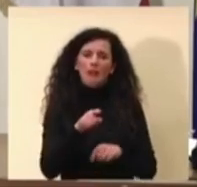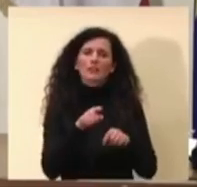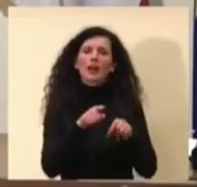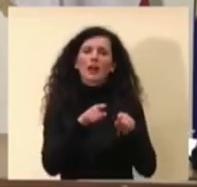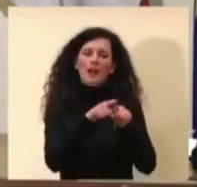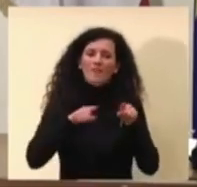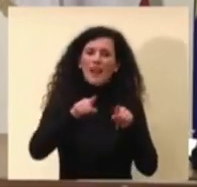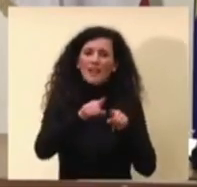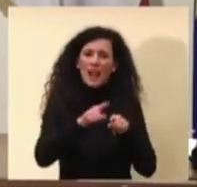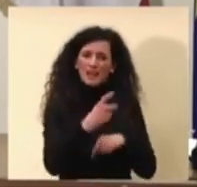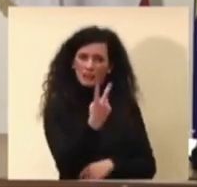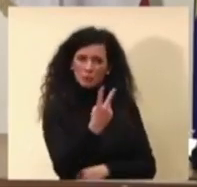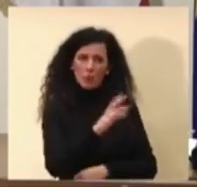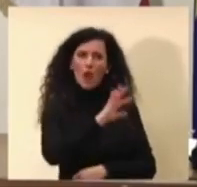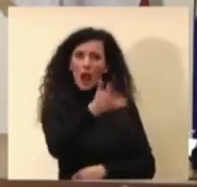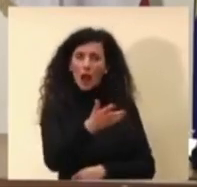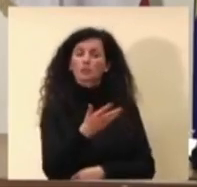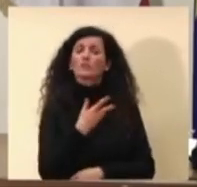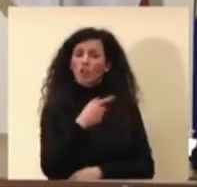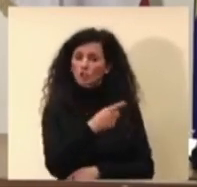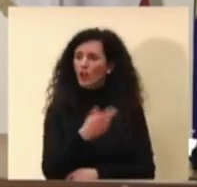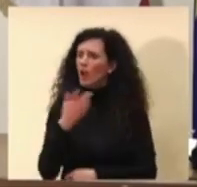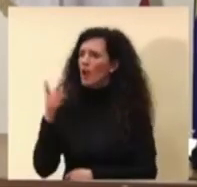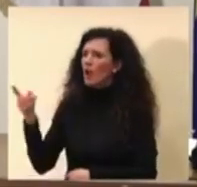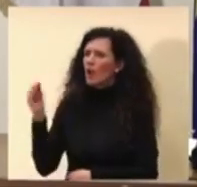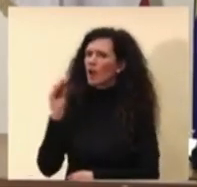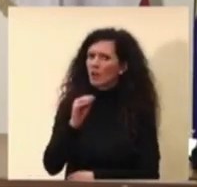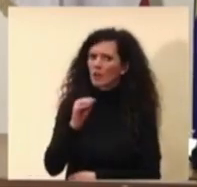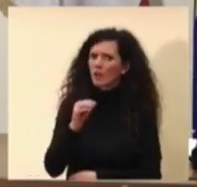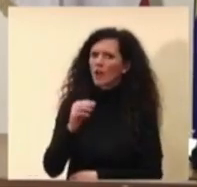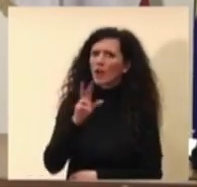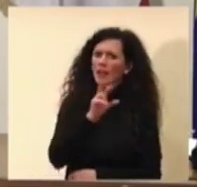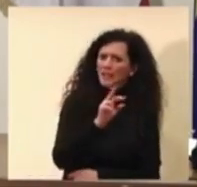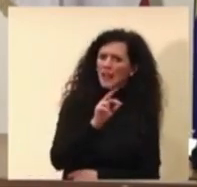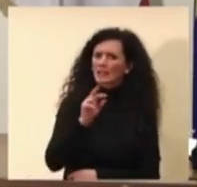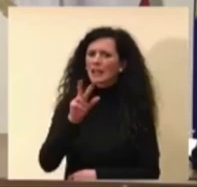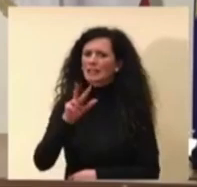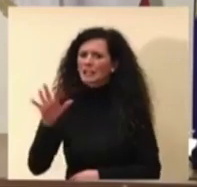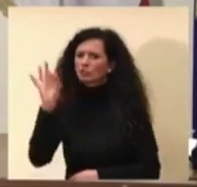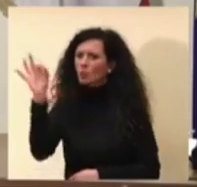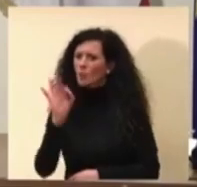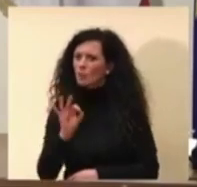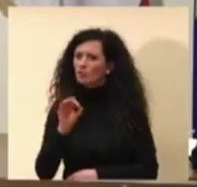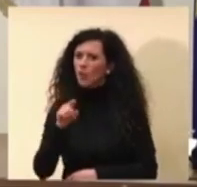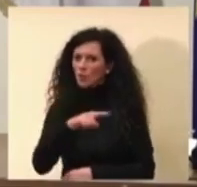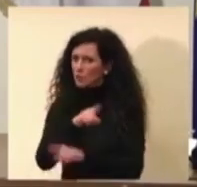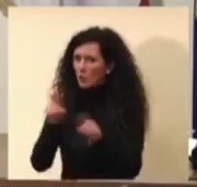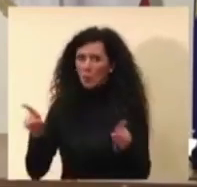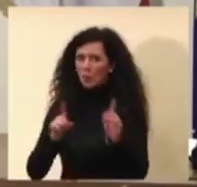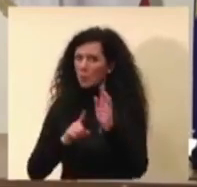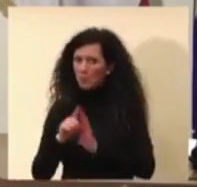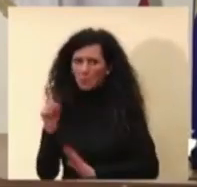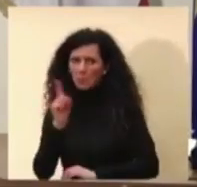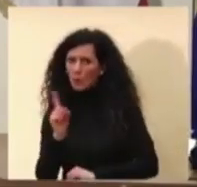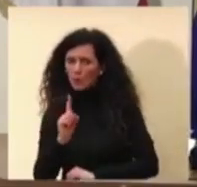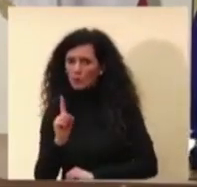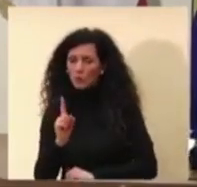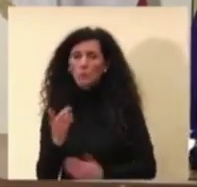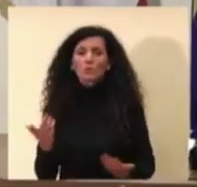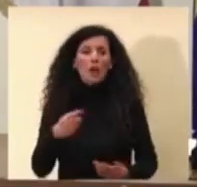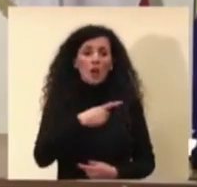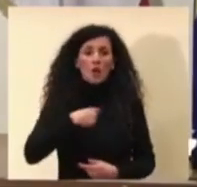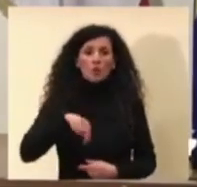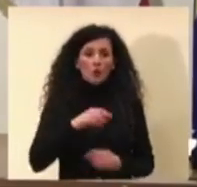territorio delle altre due varianti quindi la stima della prevalenza per anche 35% noi non abbiamo dati per